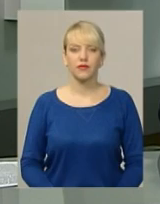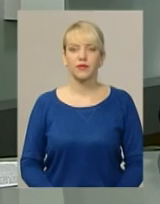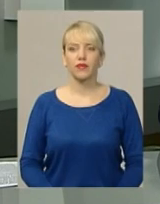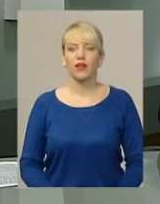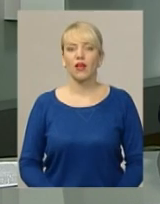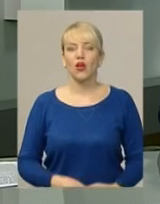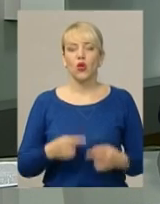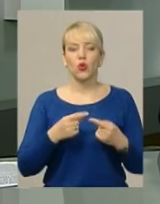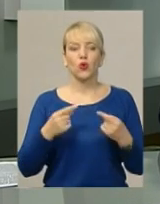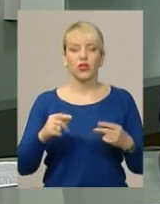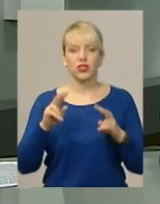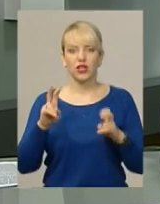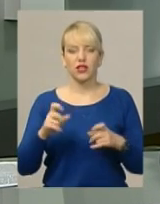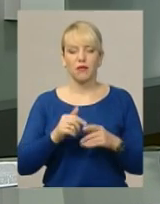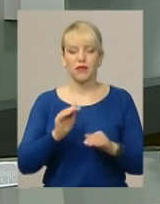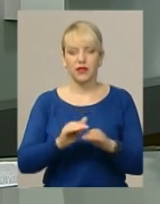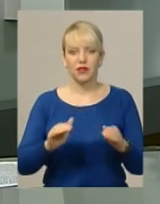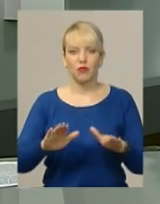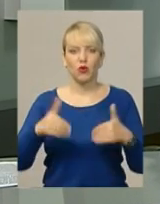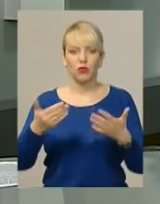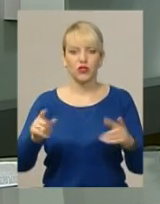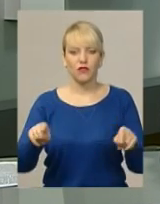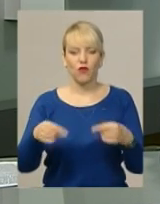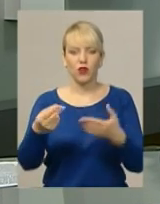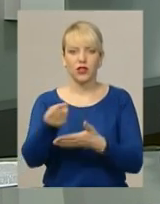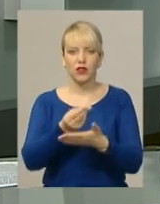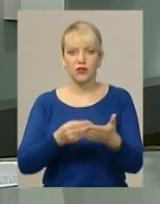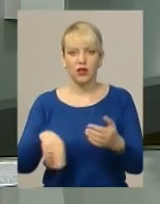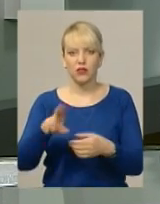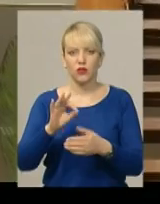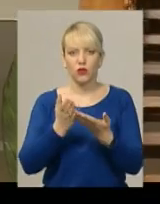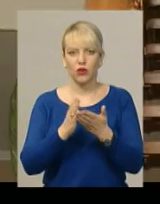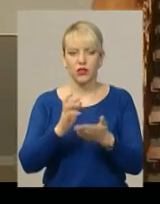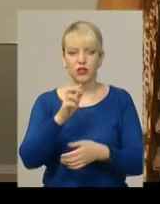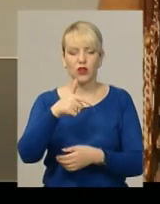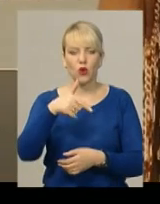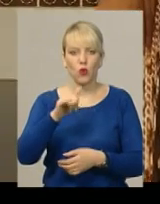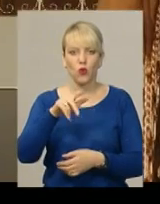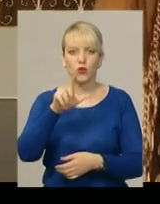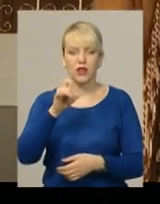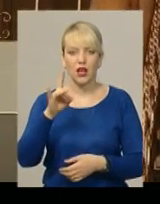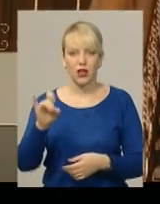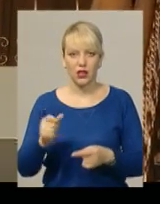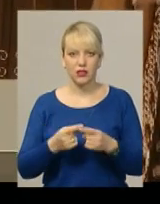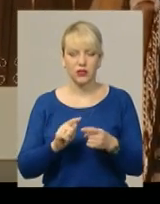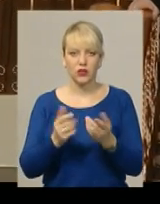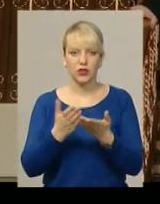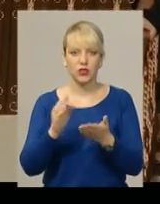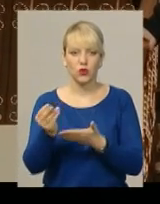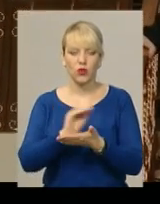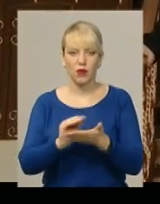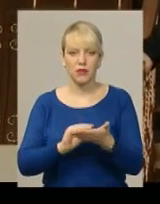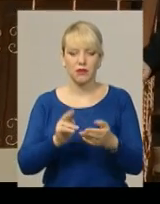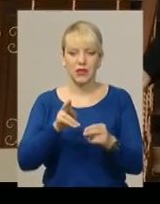До інших тем, маленьким українцям пропонують створити ілюстрацію до книжки Любомира Гузара. Її він написав наприкінці свого життя.